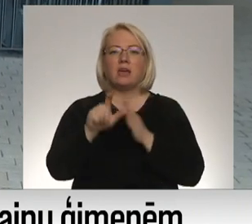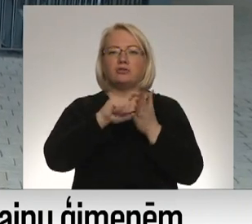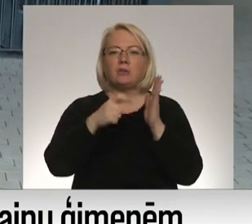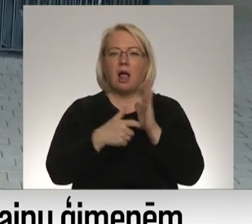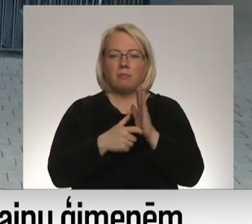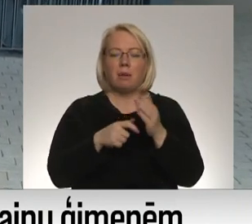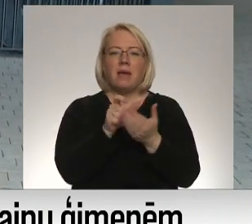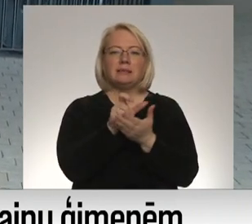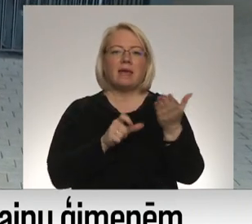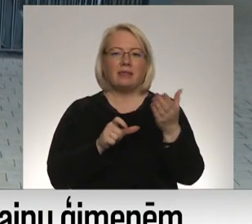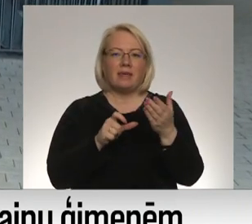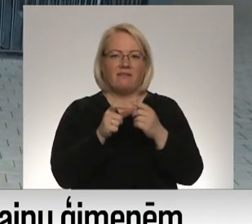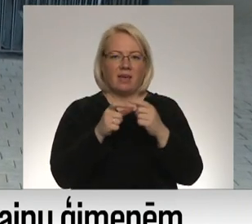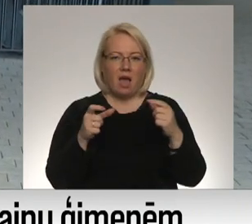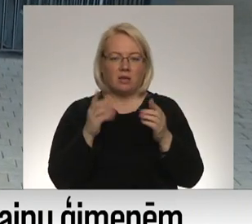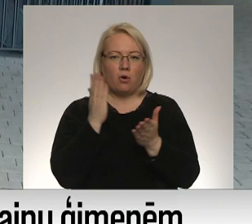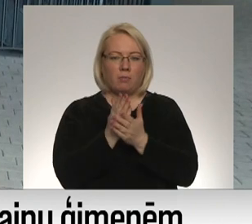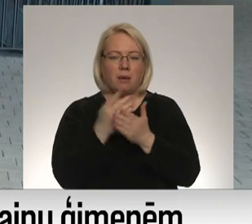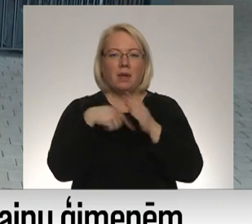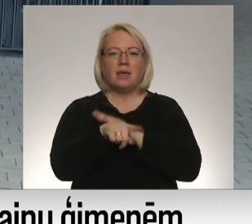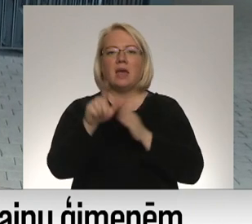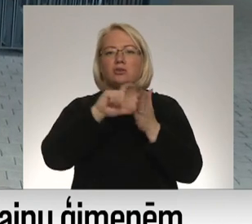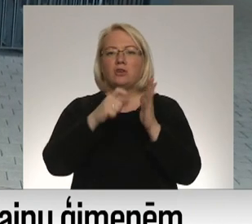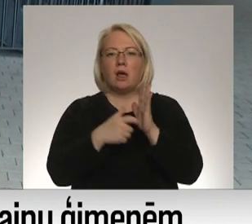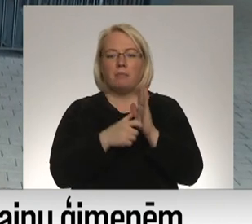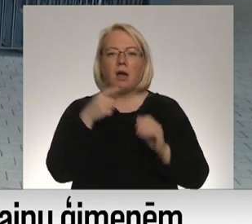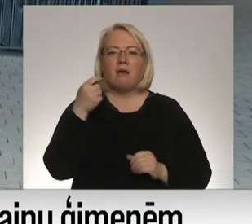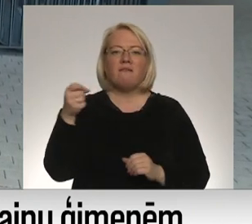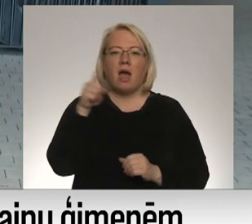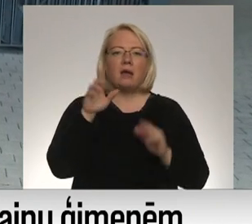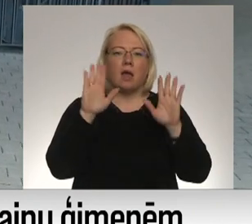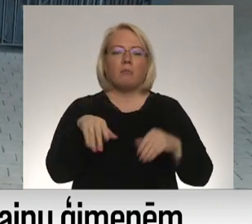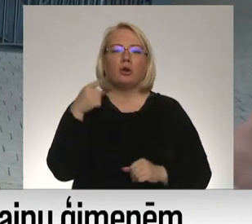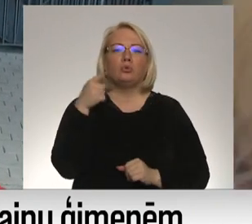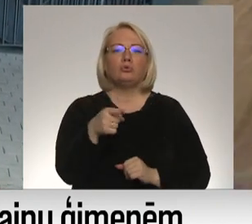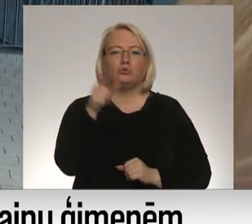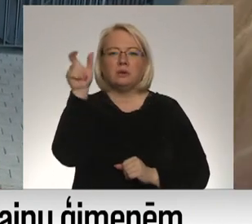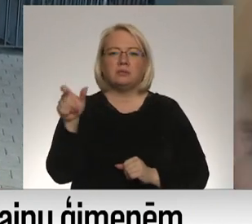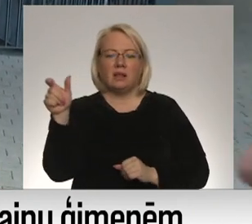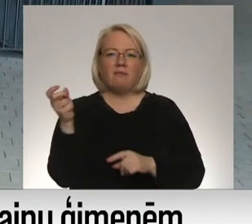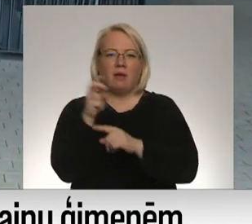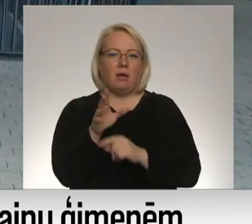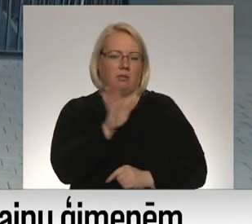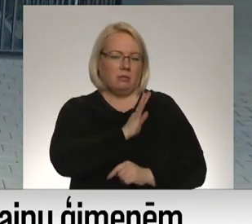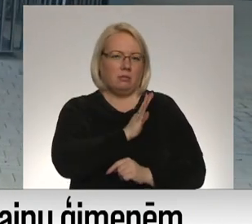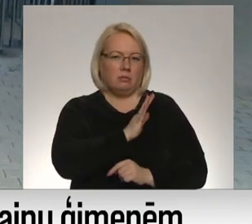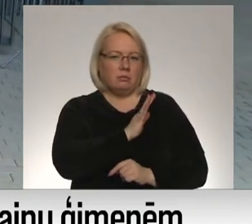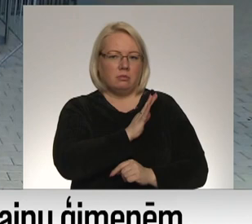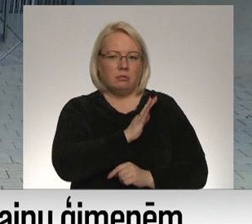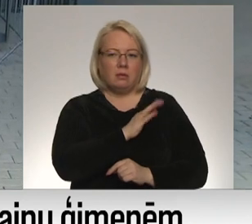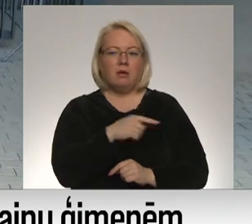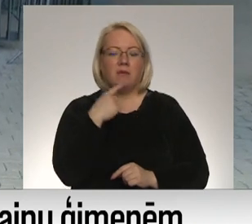ar certifikātiem, bet iekštalpas, es domāju, vairāk pa tūkstotu cilvēkiem uzņemt nevar. Kā jūs izkontrolēsiet? Nu,